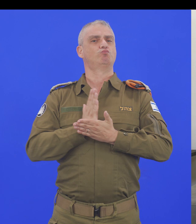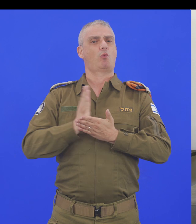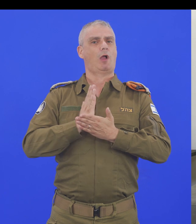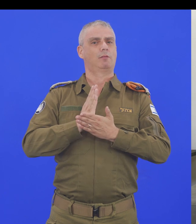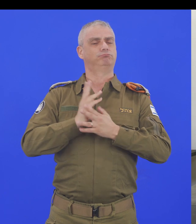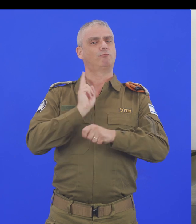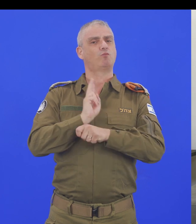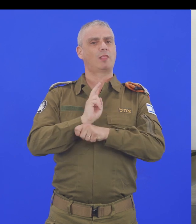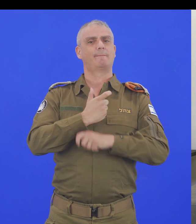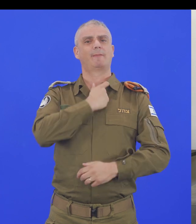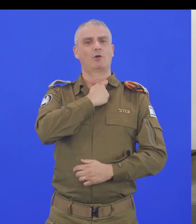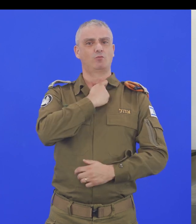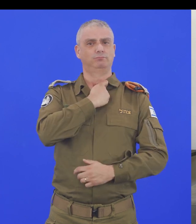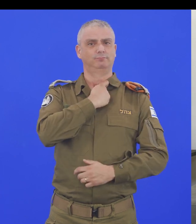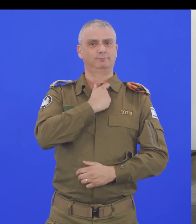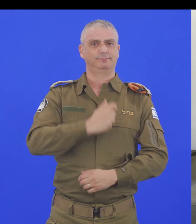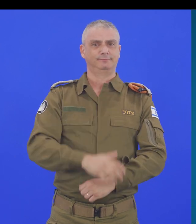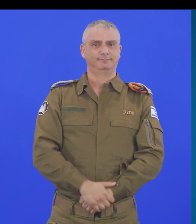מוכנים ומוגנים בחירום. תודה.